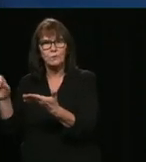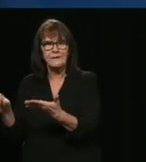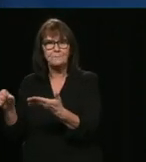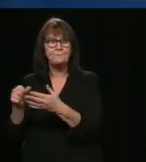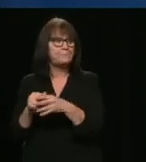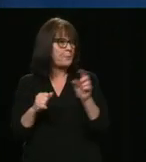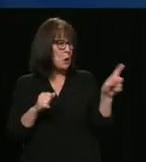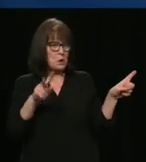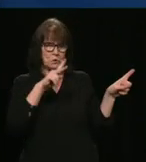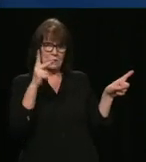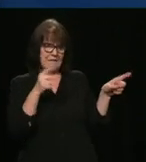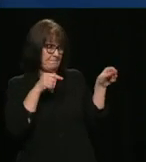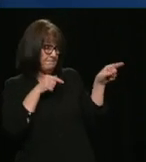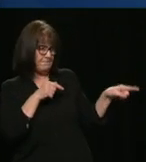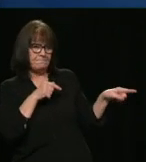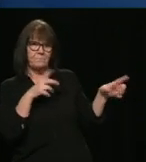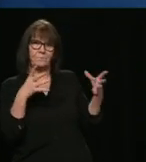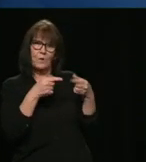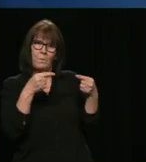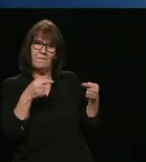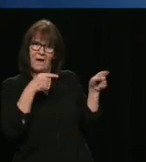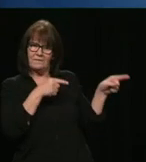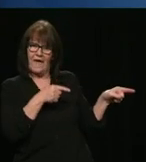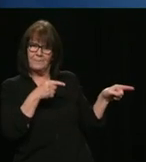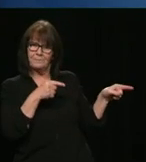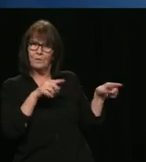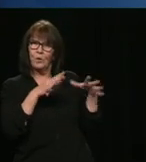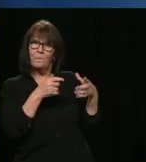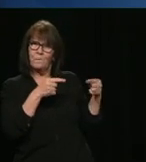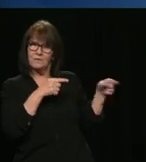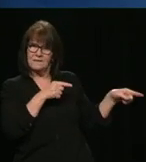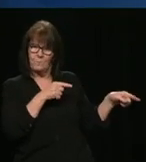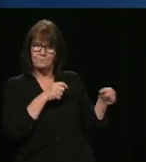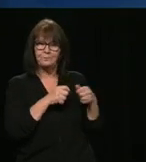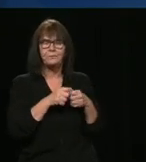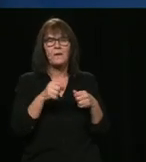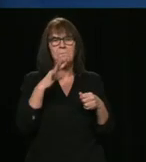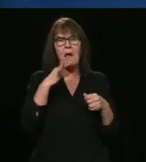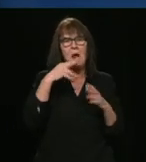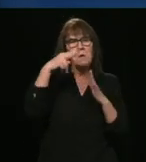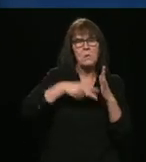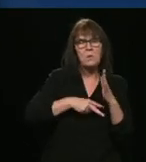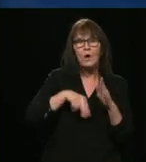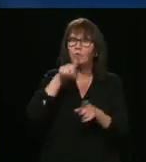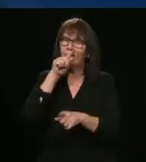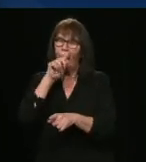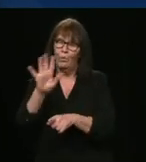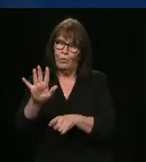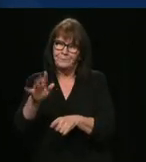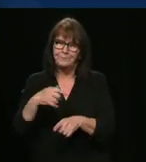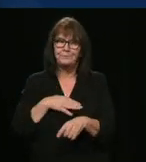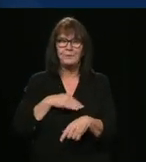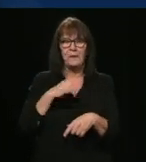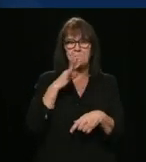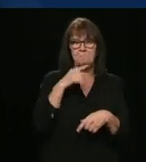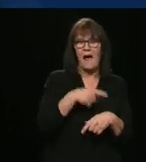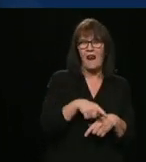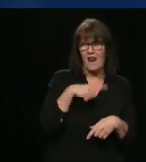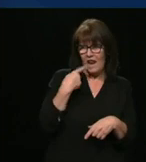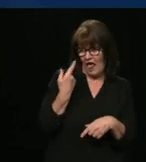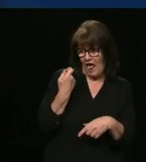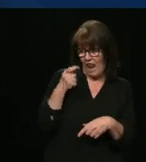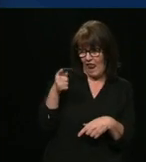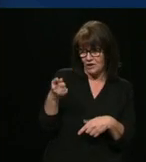J'ai lu récemment, et ce n'était pas sur Twitter, un économiste américain qui disait la phrase suivante. « Si l'objectif, d'injecter de l'argent dans l